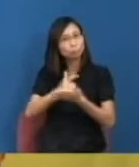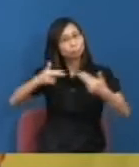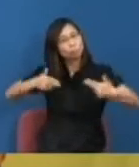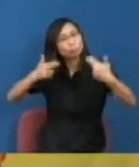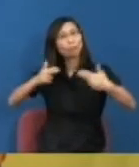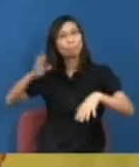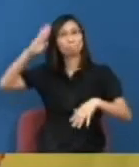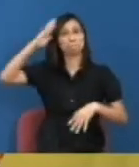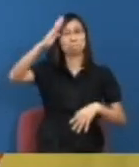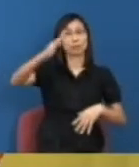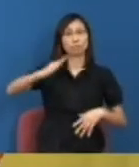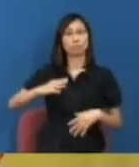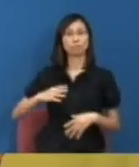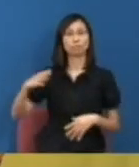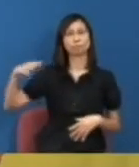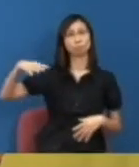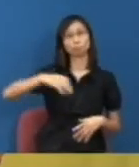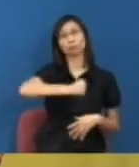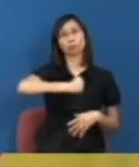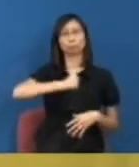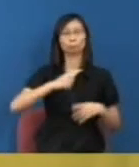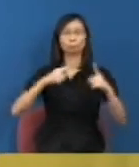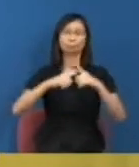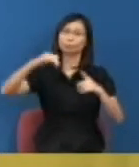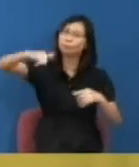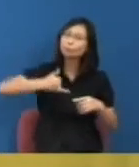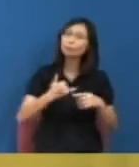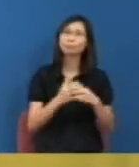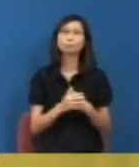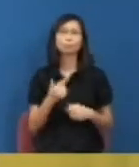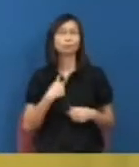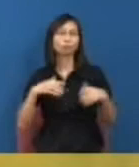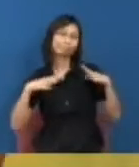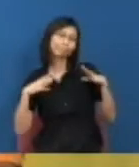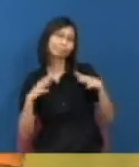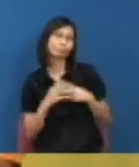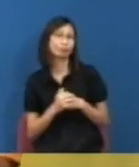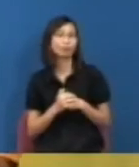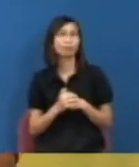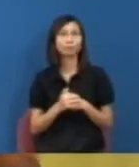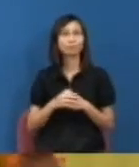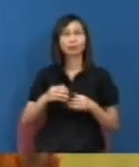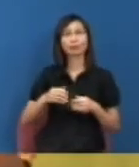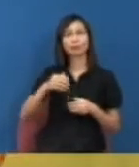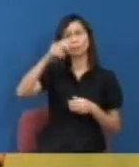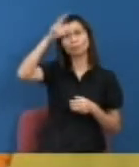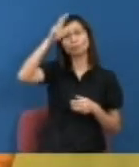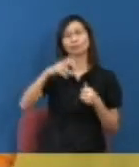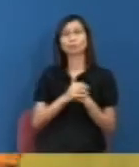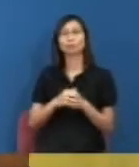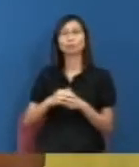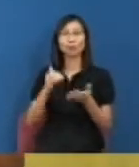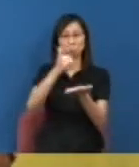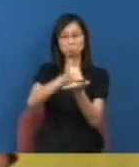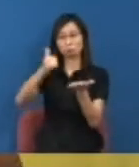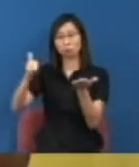人來了或者我會說我會說影帝下台然後來到影霸因為